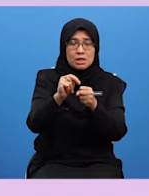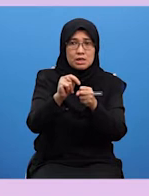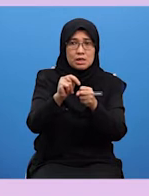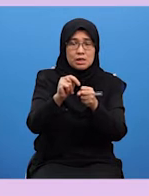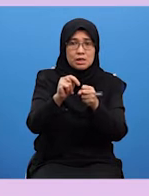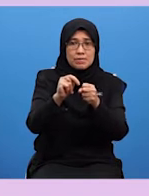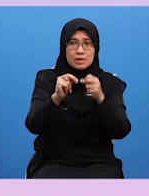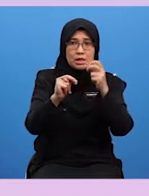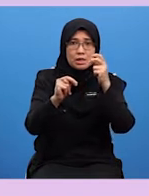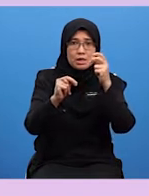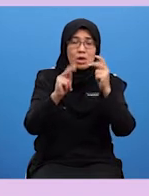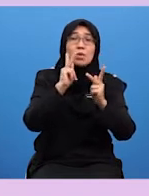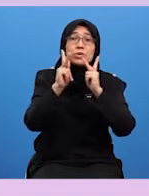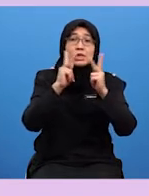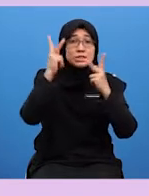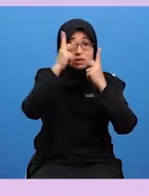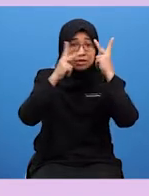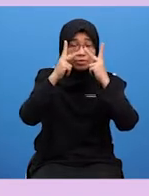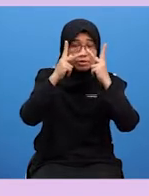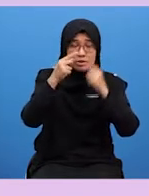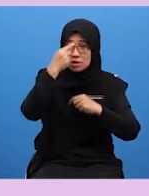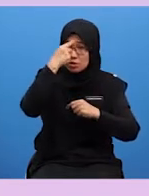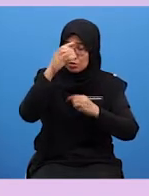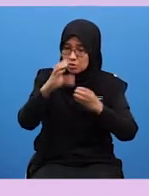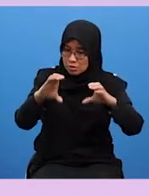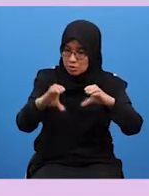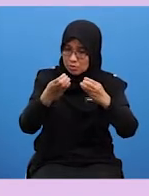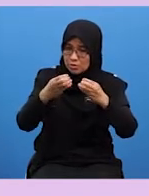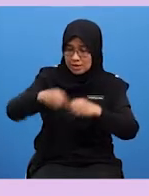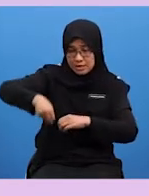poster capal dari syarikat pengeluar tempatan